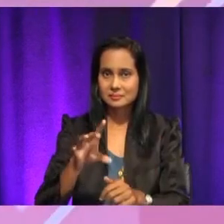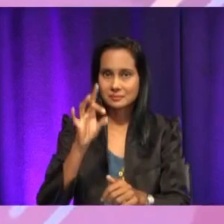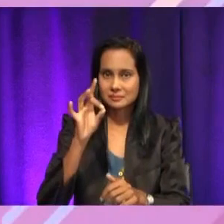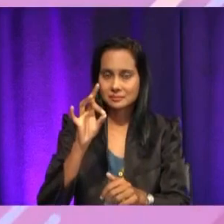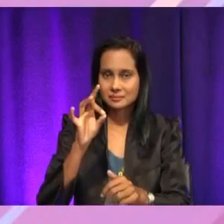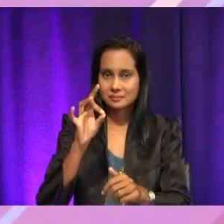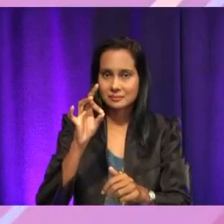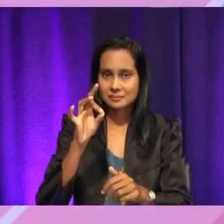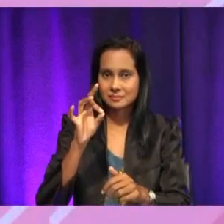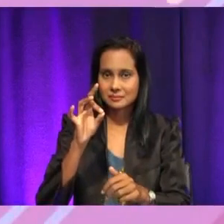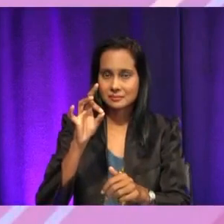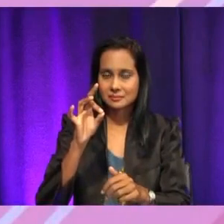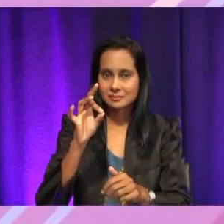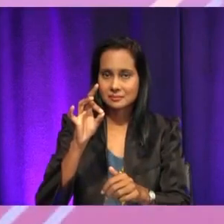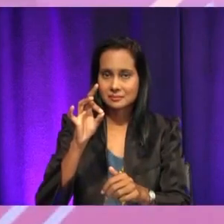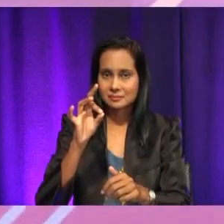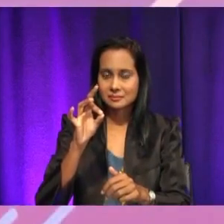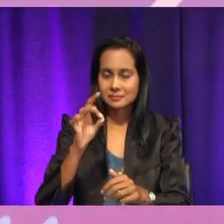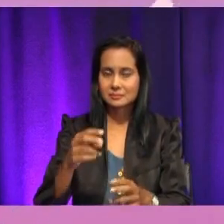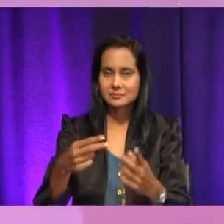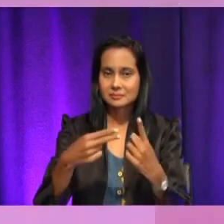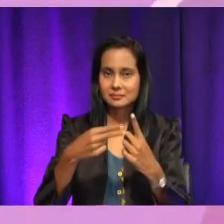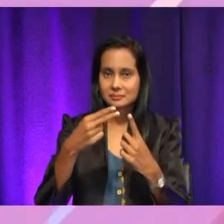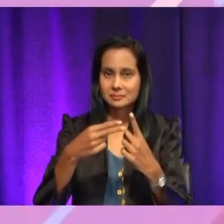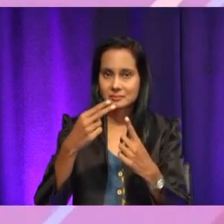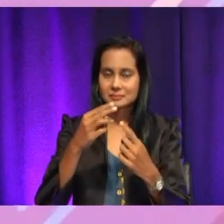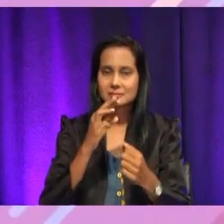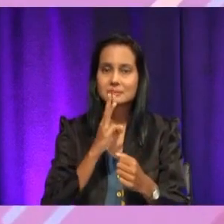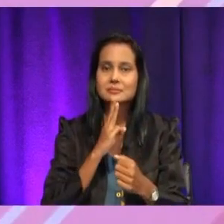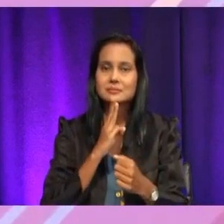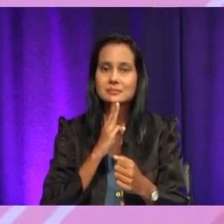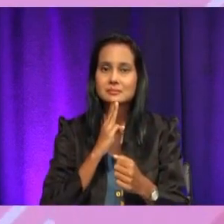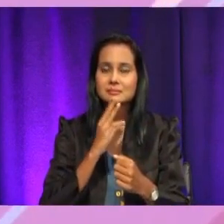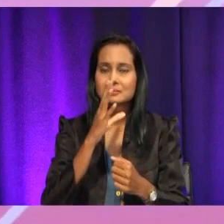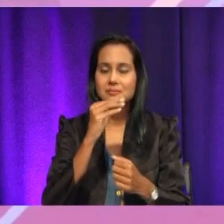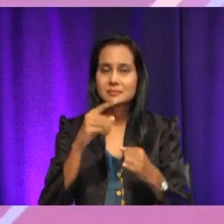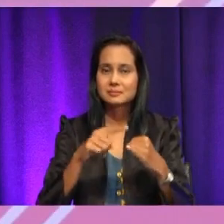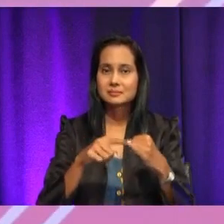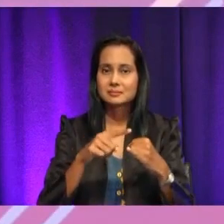cucian atau suhu air. Selepas itu, akhir sekali,